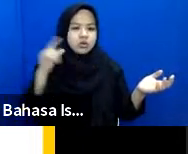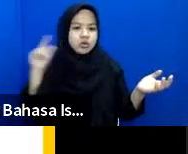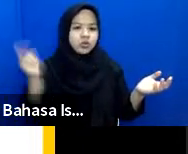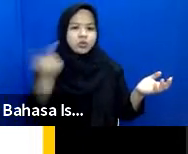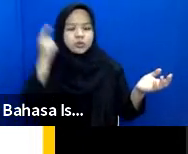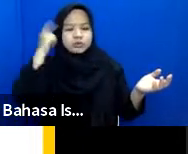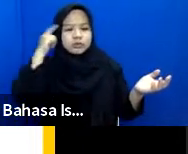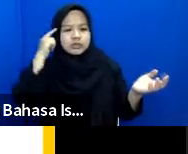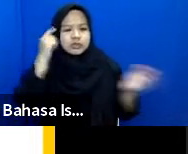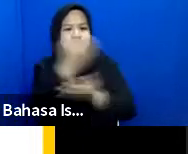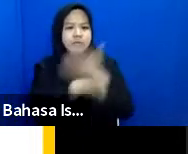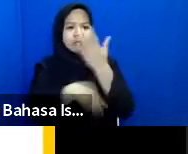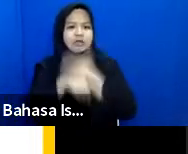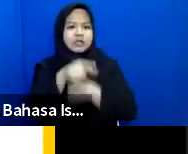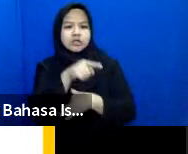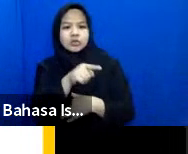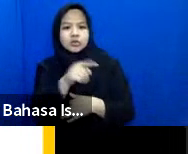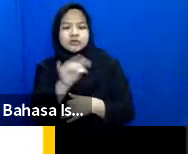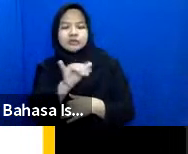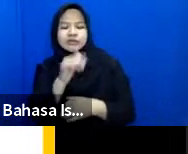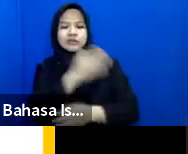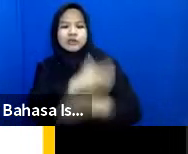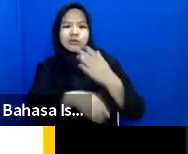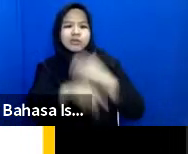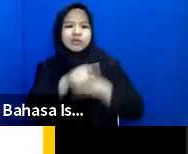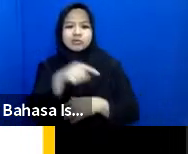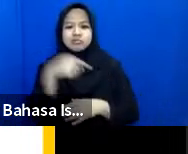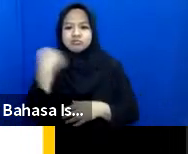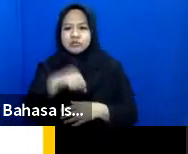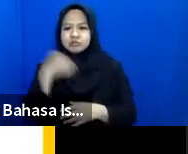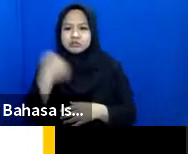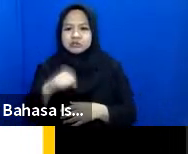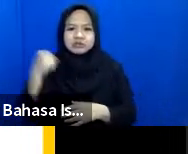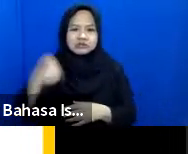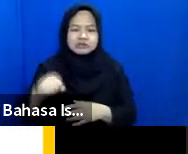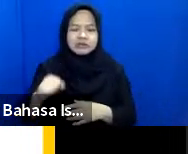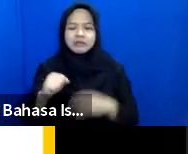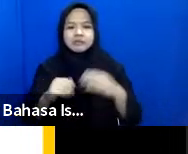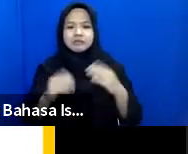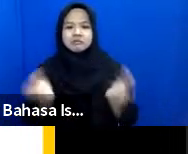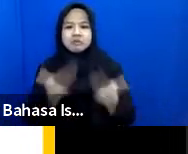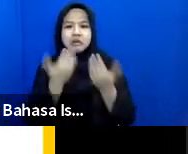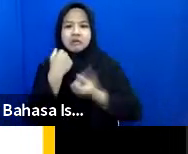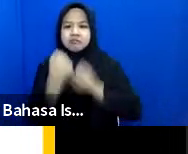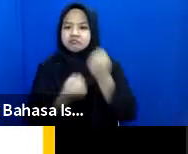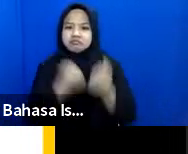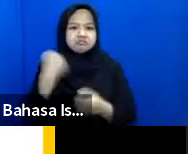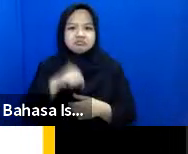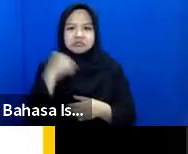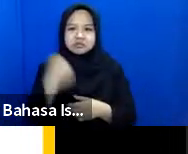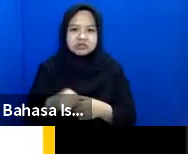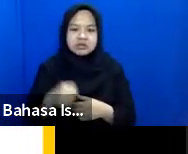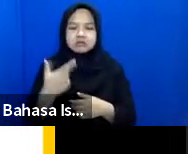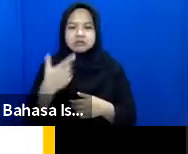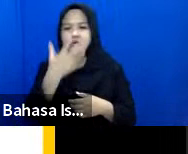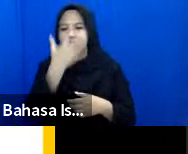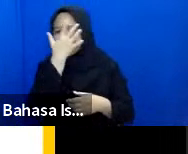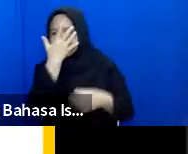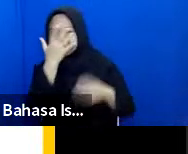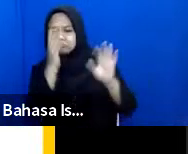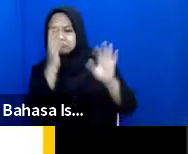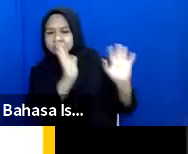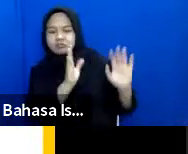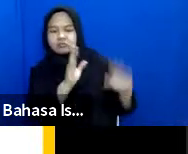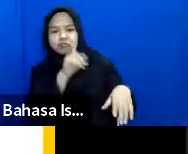disabilitas itu dikatakan bahwa disabilitas itu tidak mampu tidak berdaya kemudian adalah aib kemudian